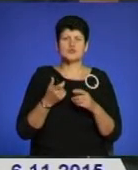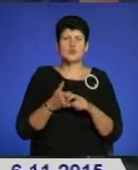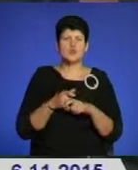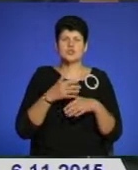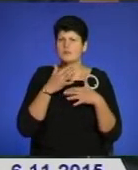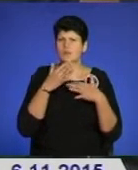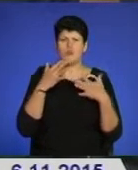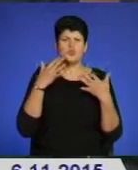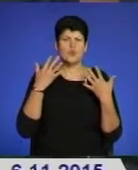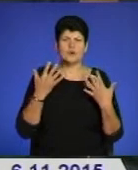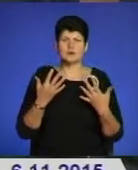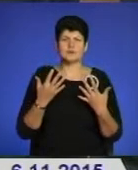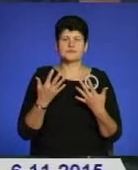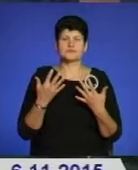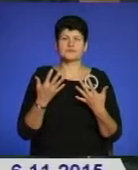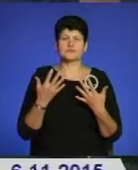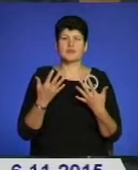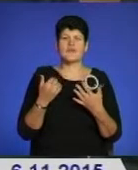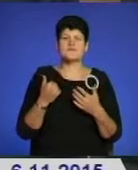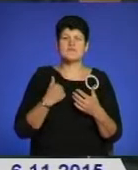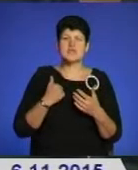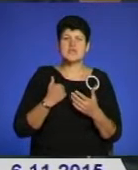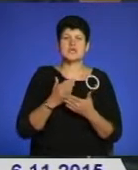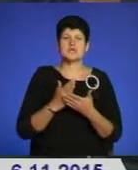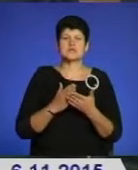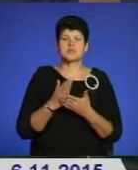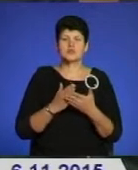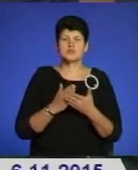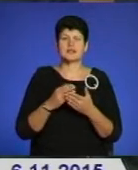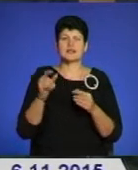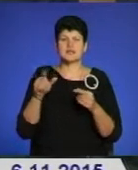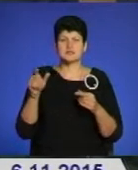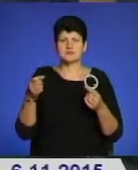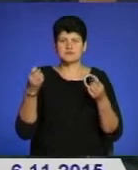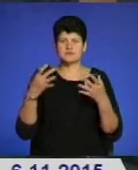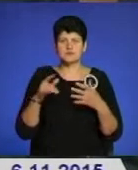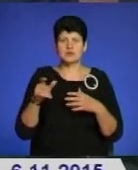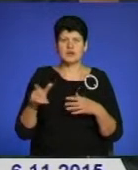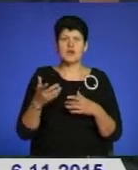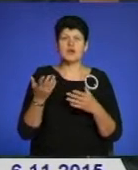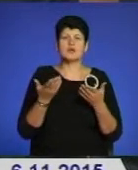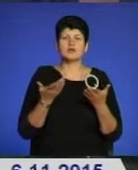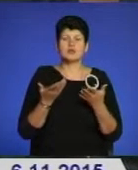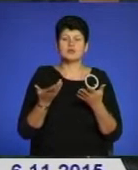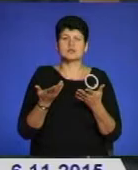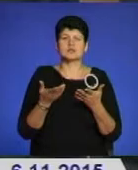воєннослужащих і громадянського населення, які пройшли